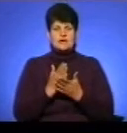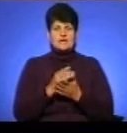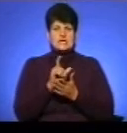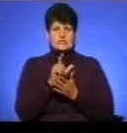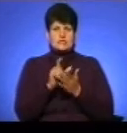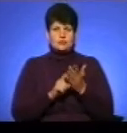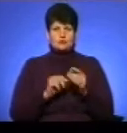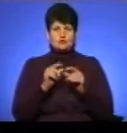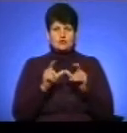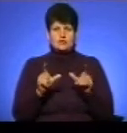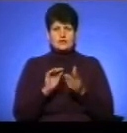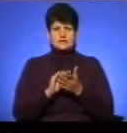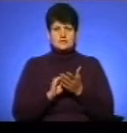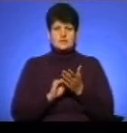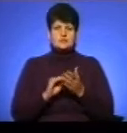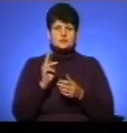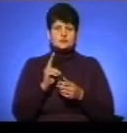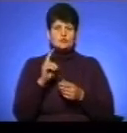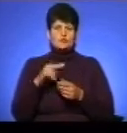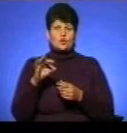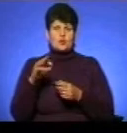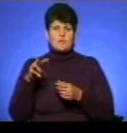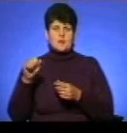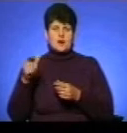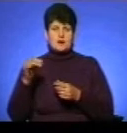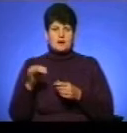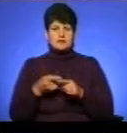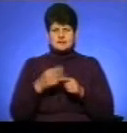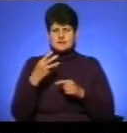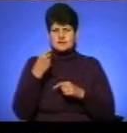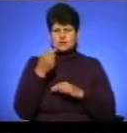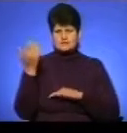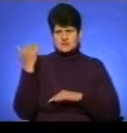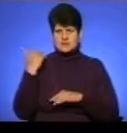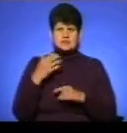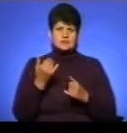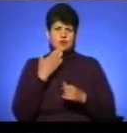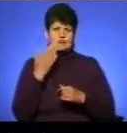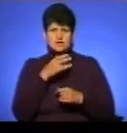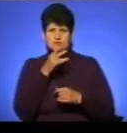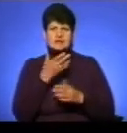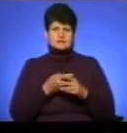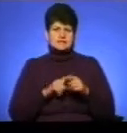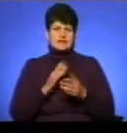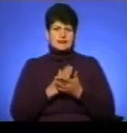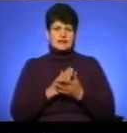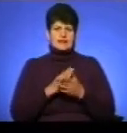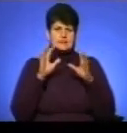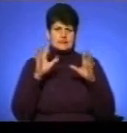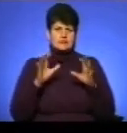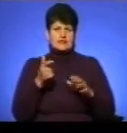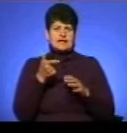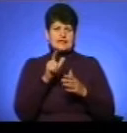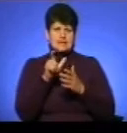Крішов до Магала. Це було понад 30 років тому, і останнім часом це власний заповід гімн